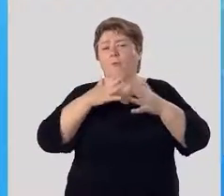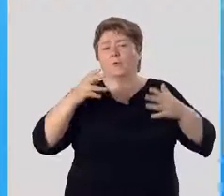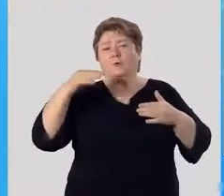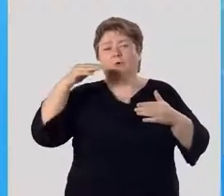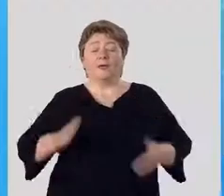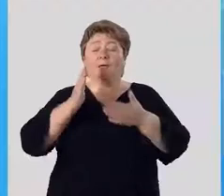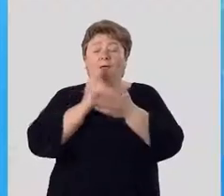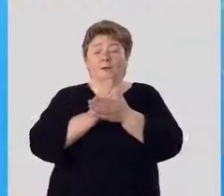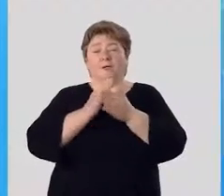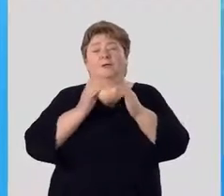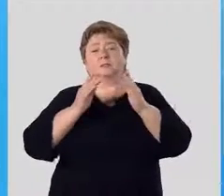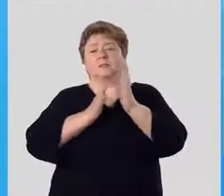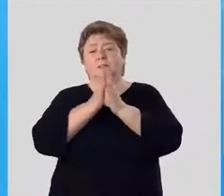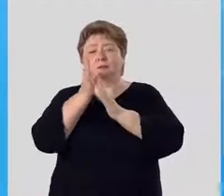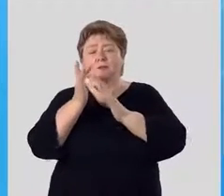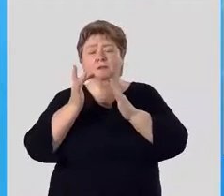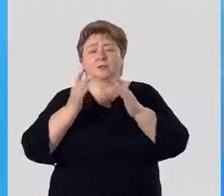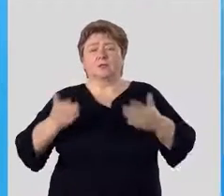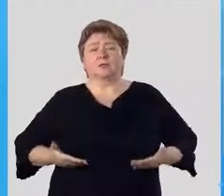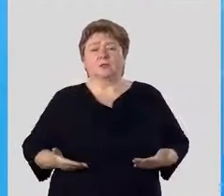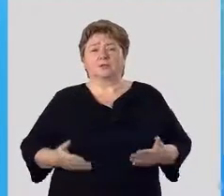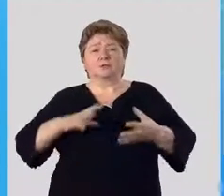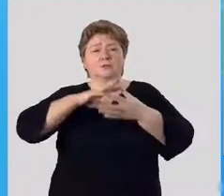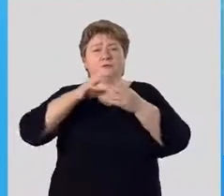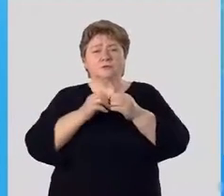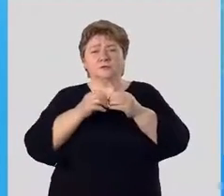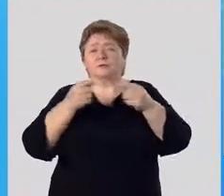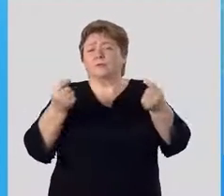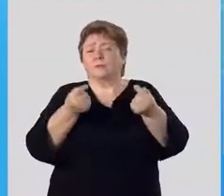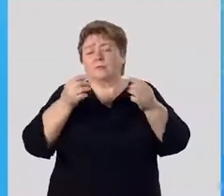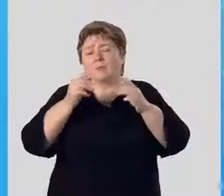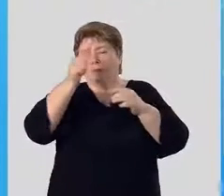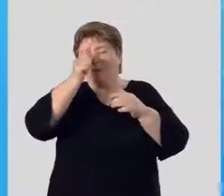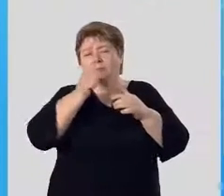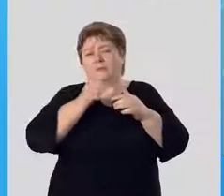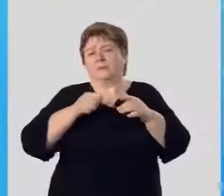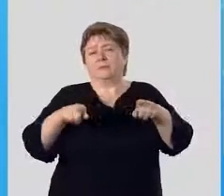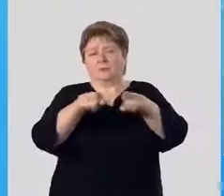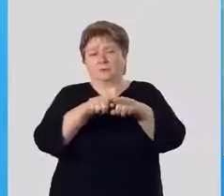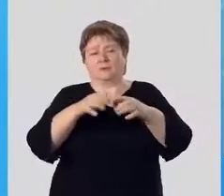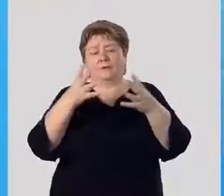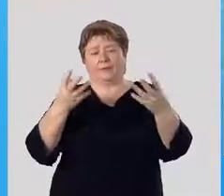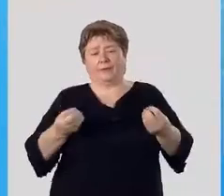лет. Но есть растения, живущие всего несколько месяцев и даже дней.